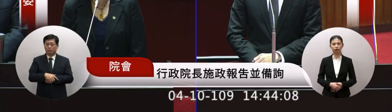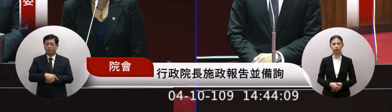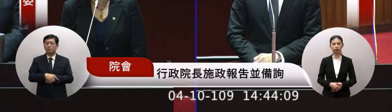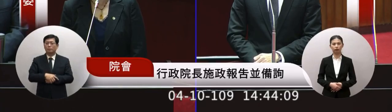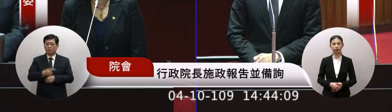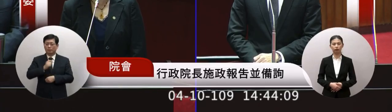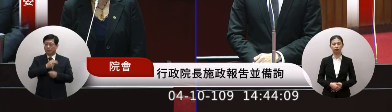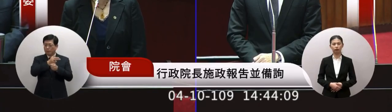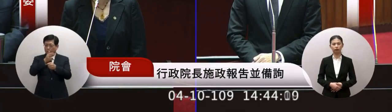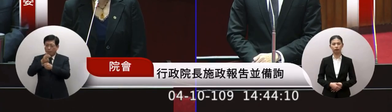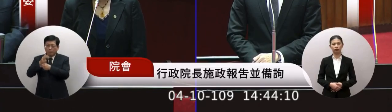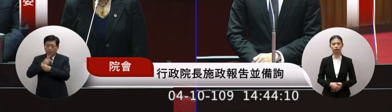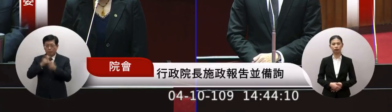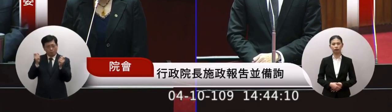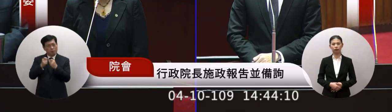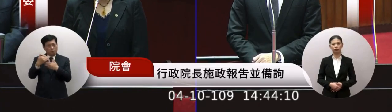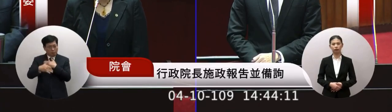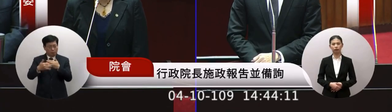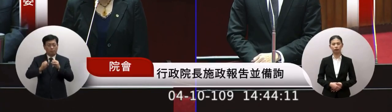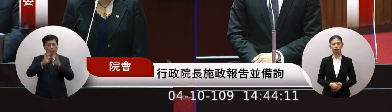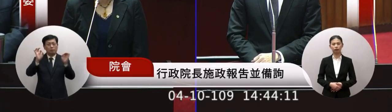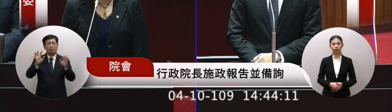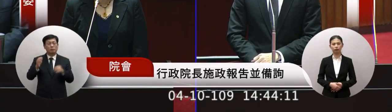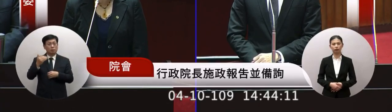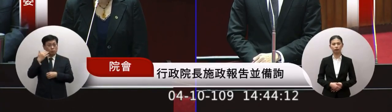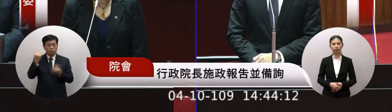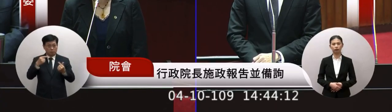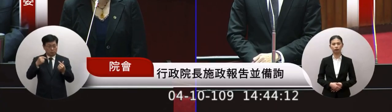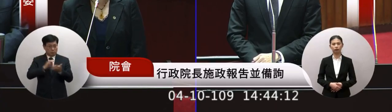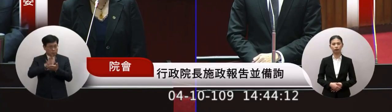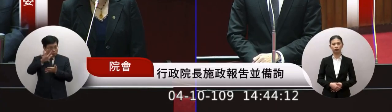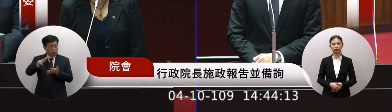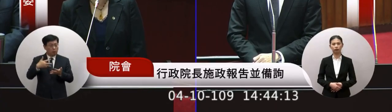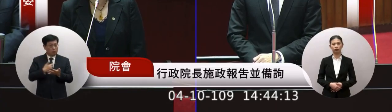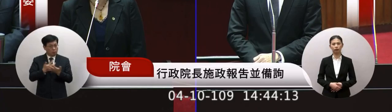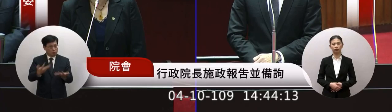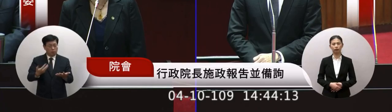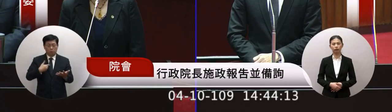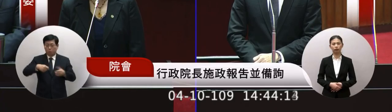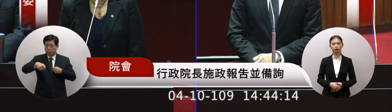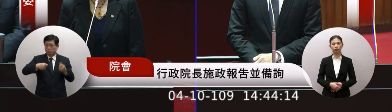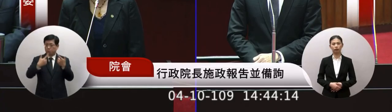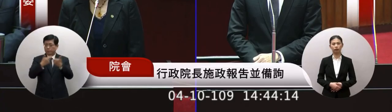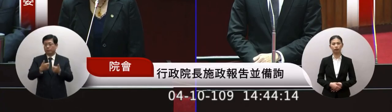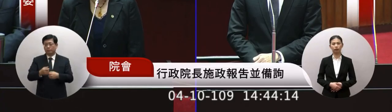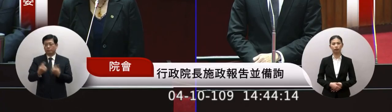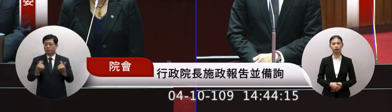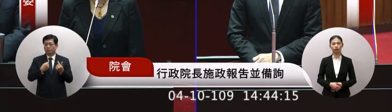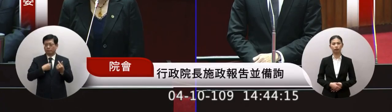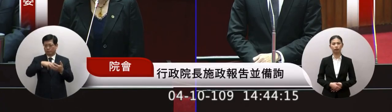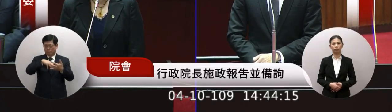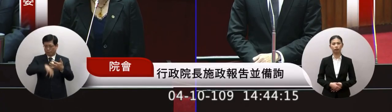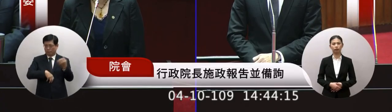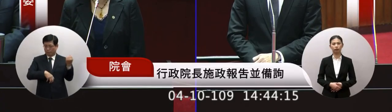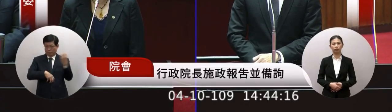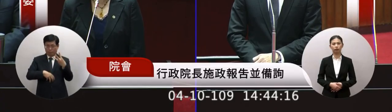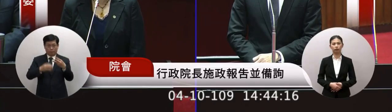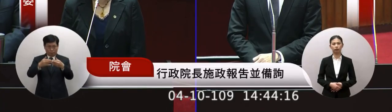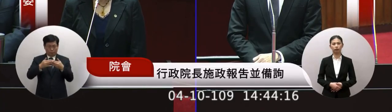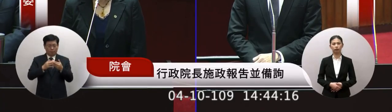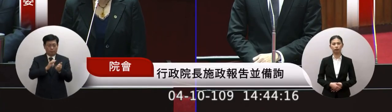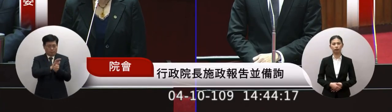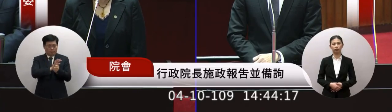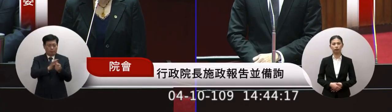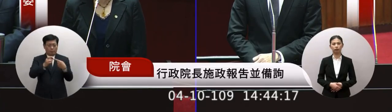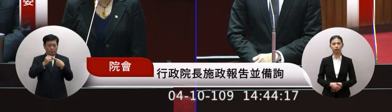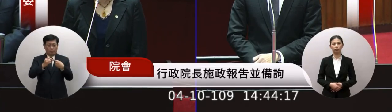一些貼皮來做推薦如果說到未來要怎麼去計畫他包含三個需要的方